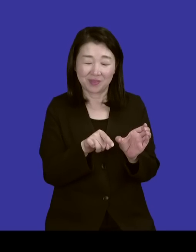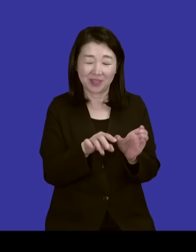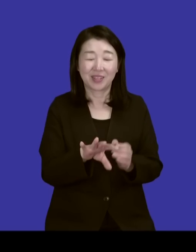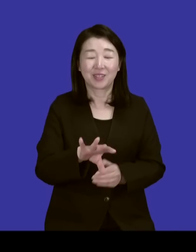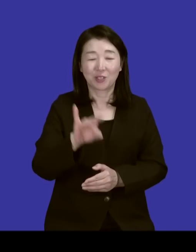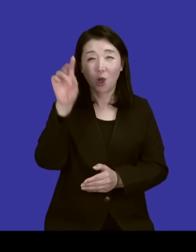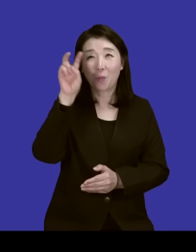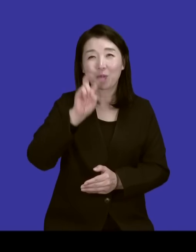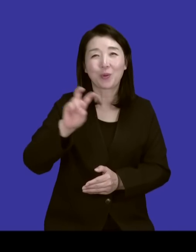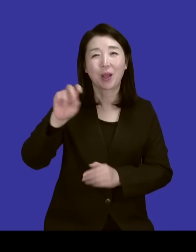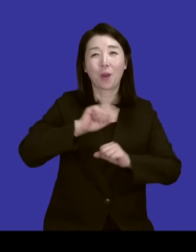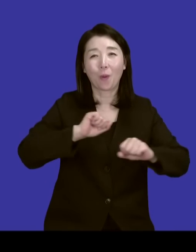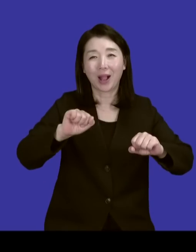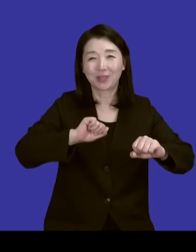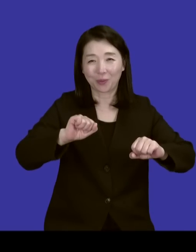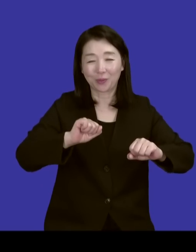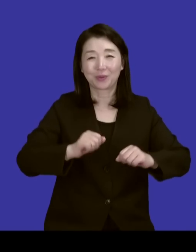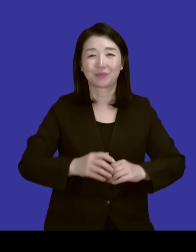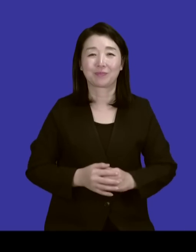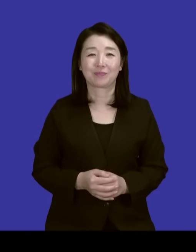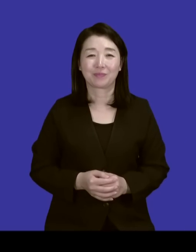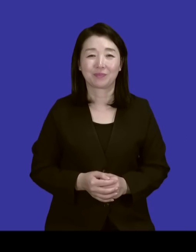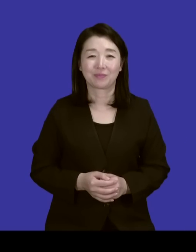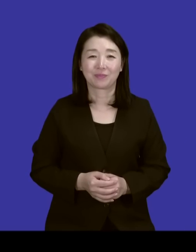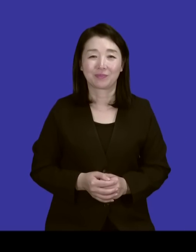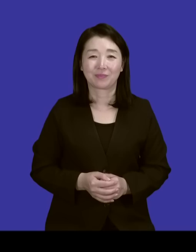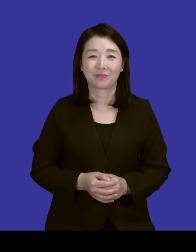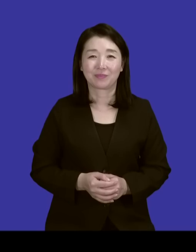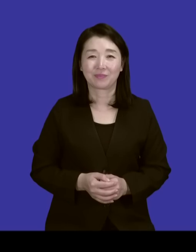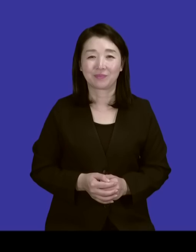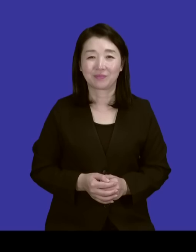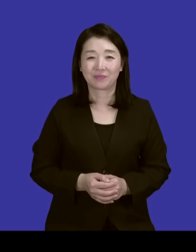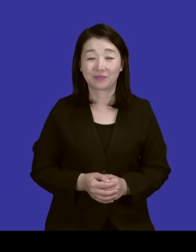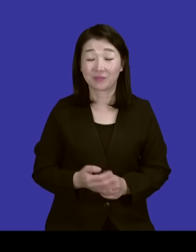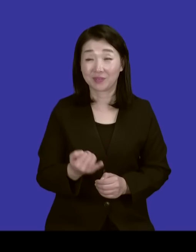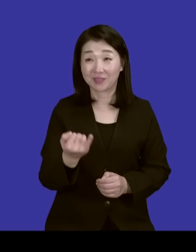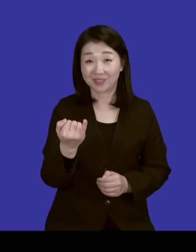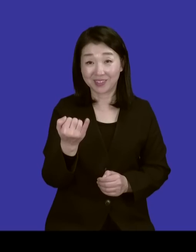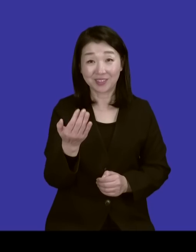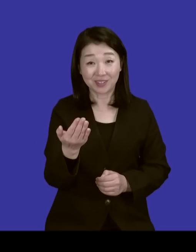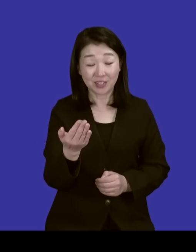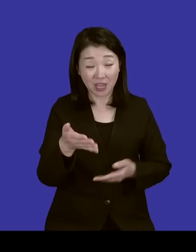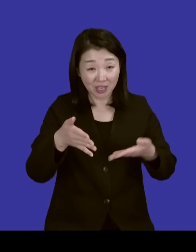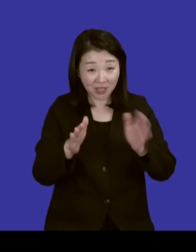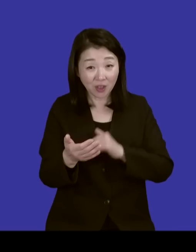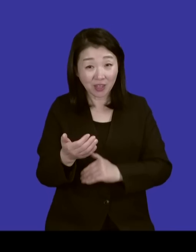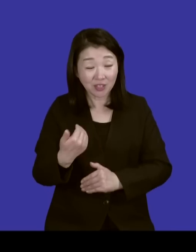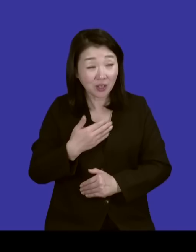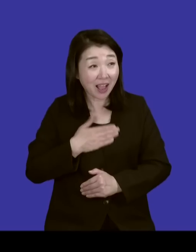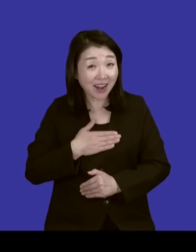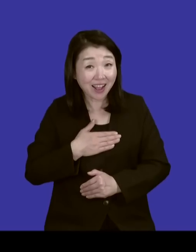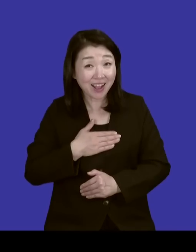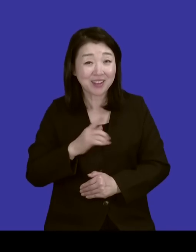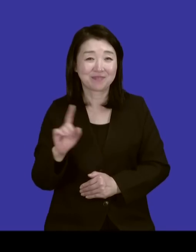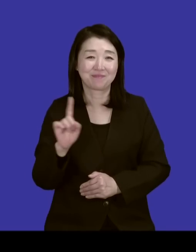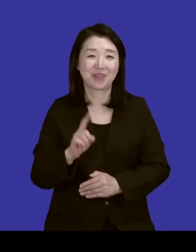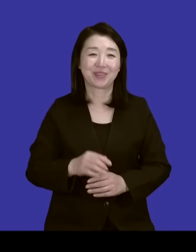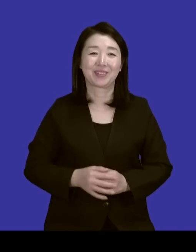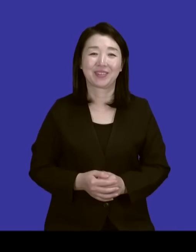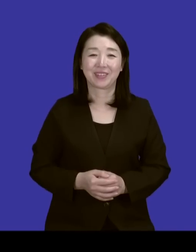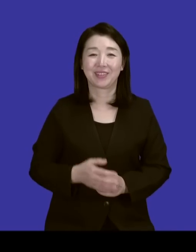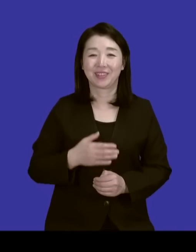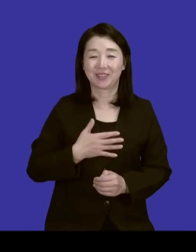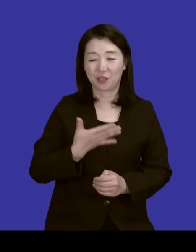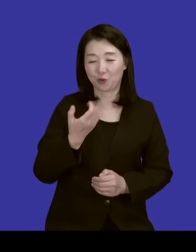것이 어떻게 보면 성인 무대에 대학 가이점 출신으로 지은 씨는 태어나기 전이라서 어떻게 좀 아시려나 보냈어요? 저는